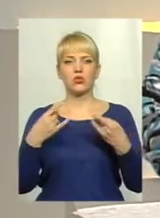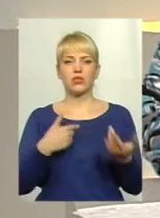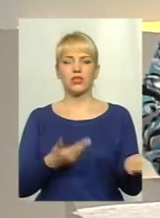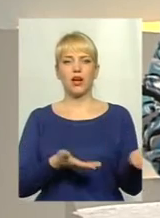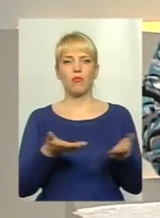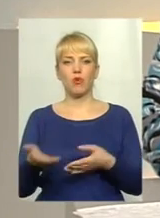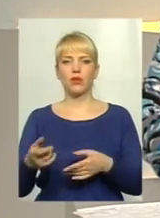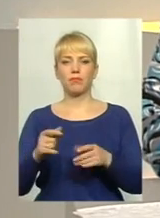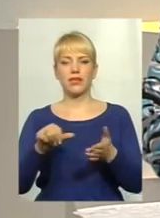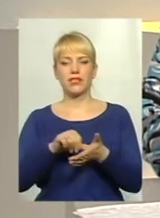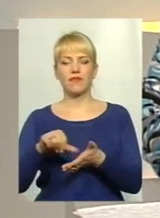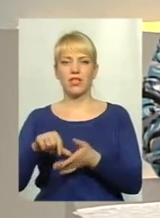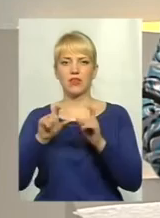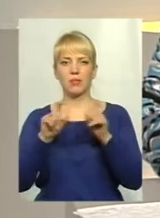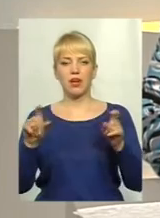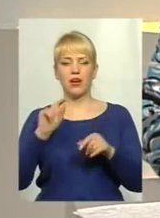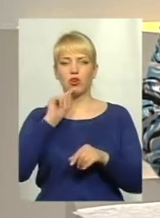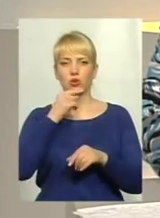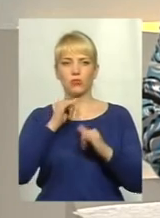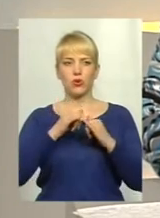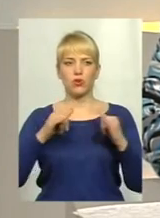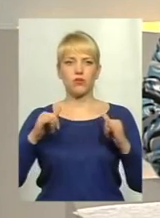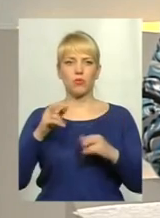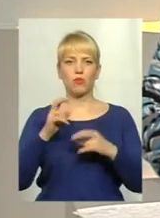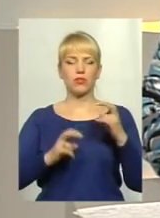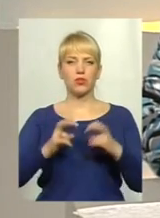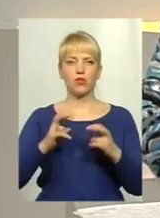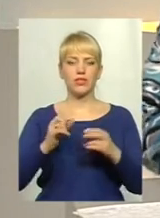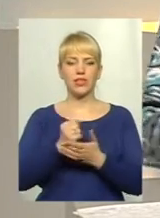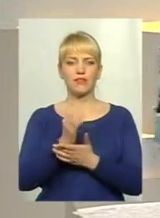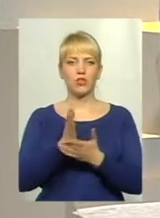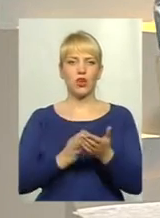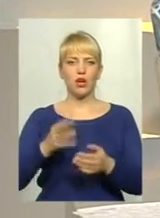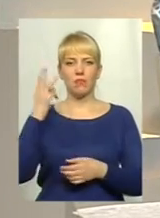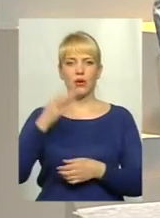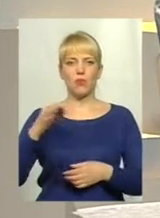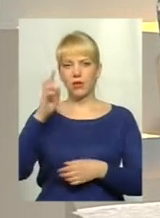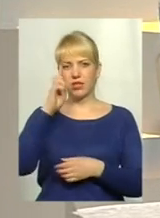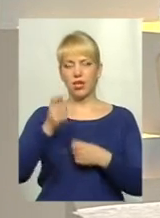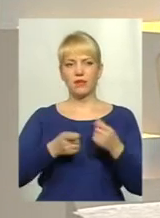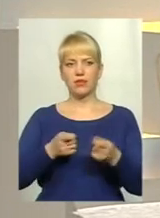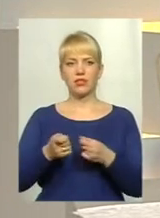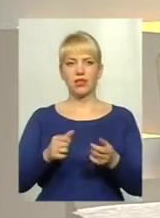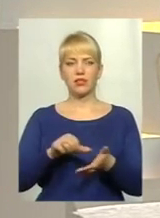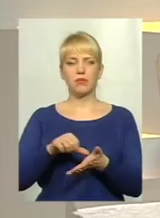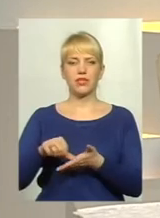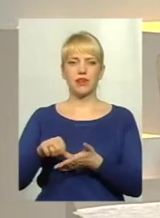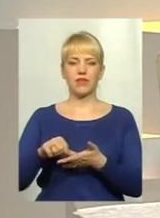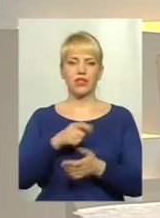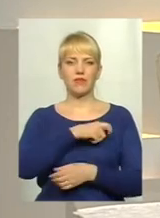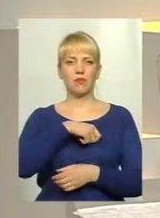представників Департаменту економічного розвитку, промисловості та інфраструктури Хмельницької облдержадміністрації, представників